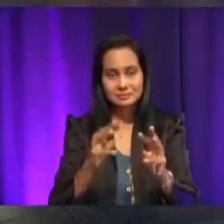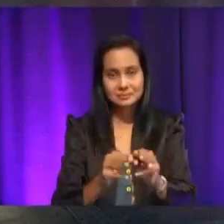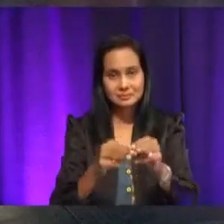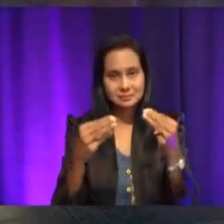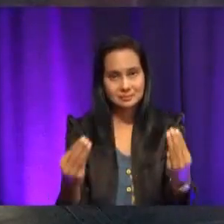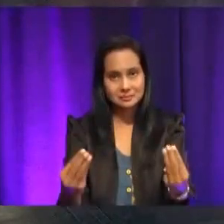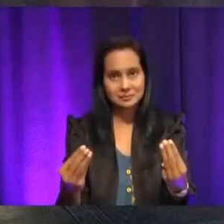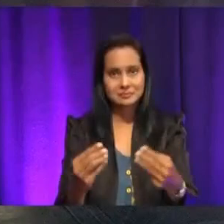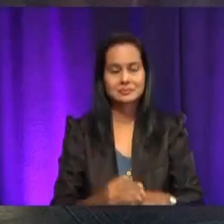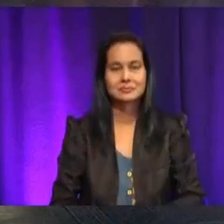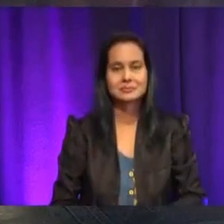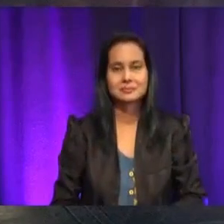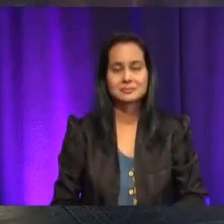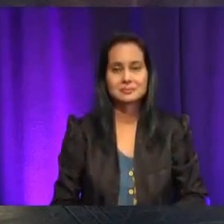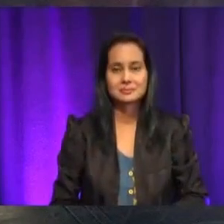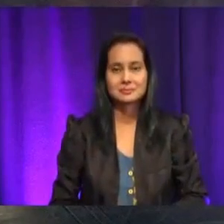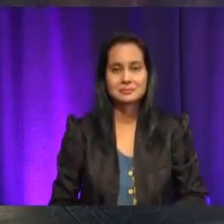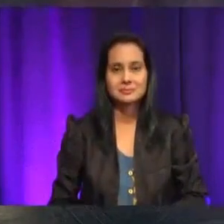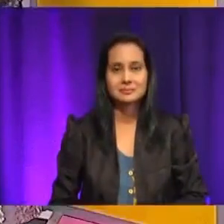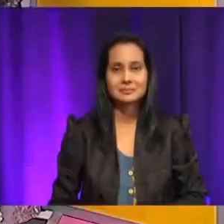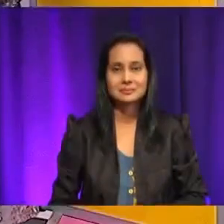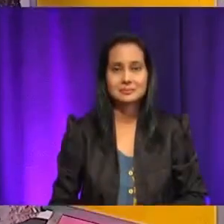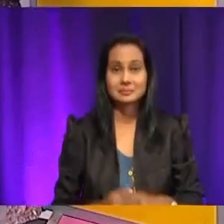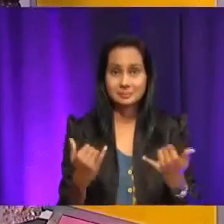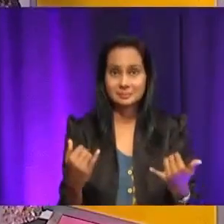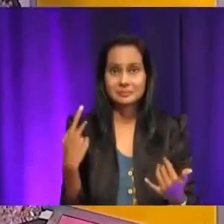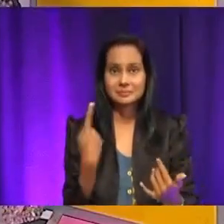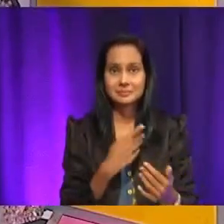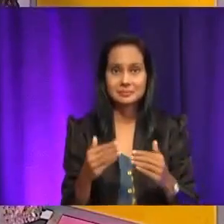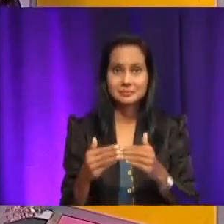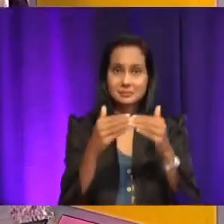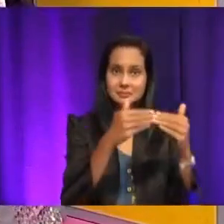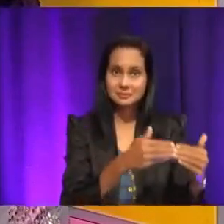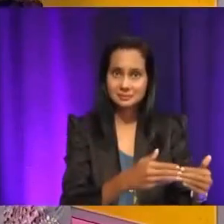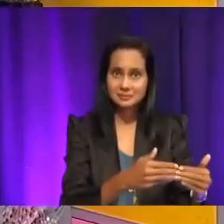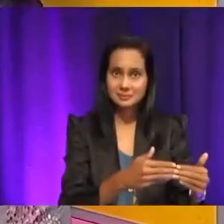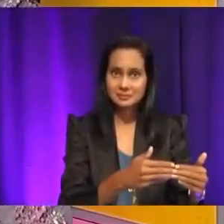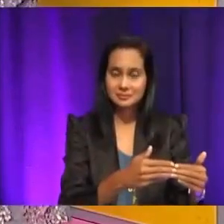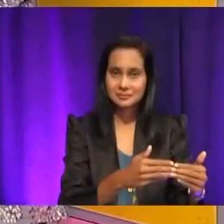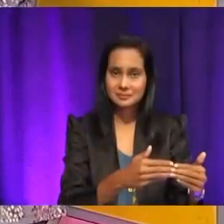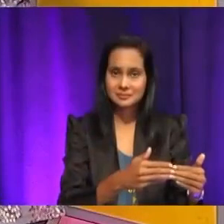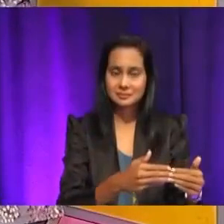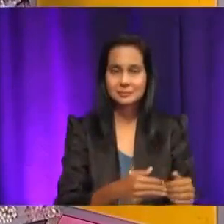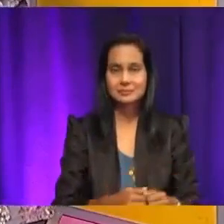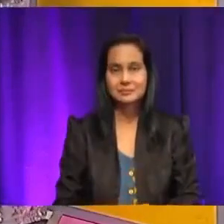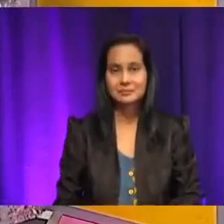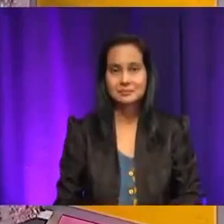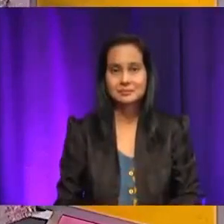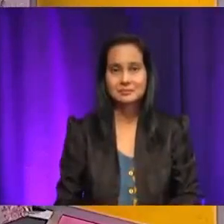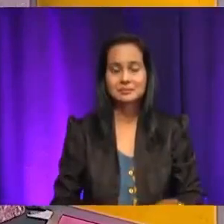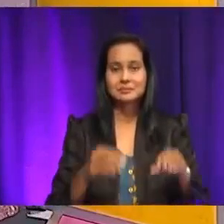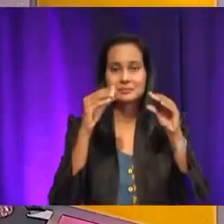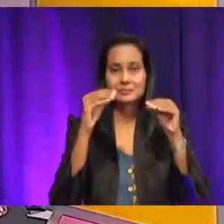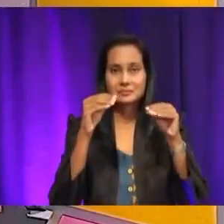Jom kita teruskan Cikgu. Okey, baiklah. Kita teruskan dengan satu paparan video. Jadi, Cikgu nak ajak murid-murid yang